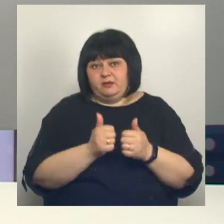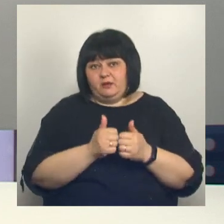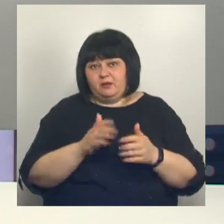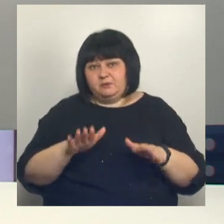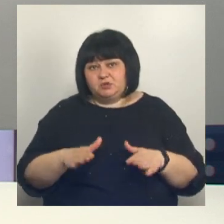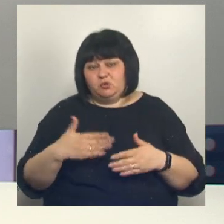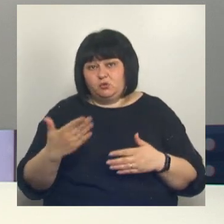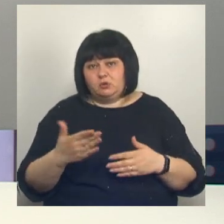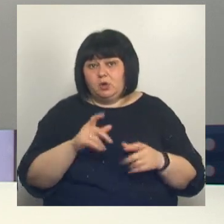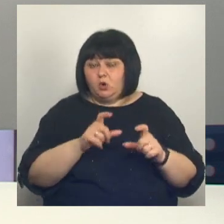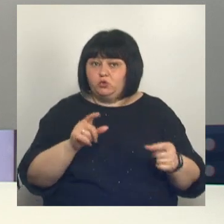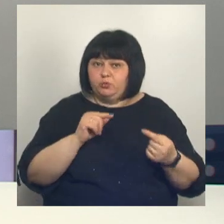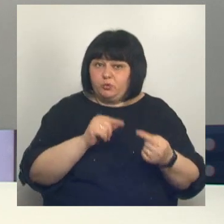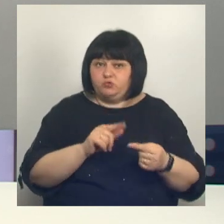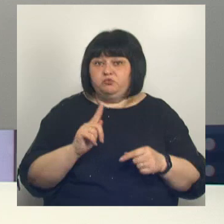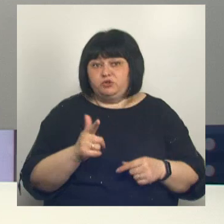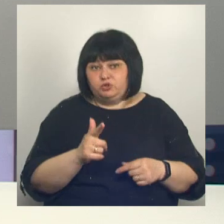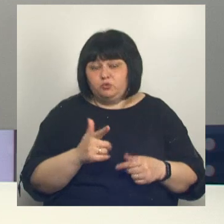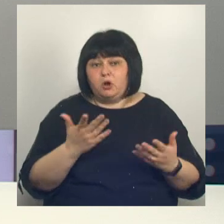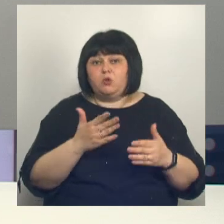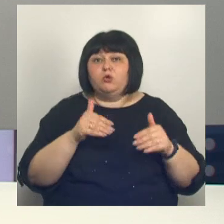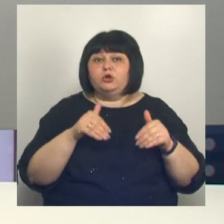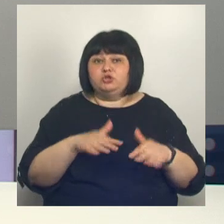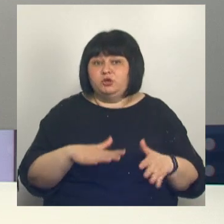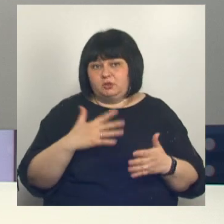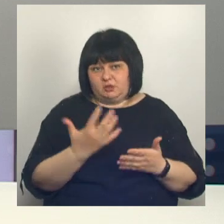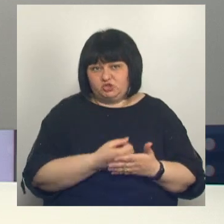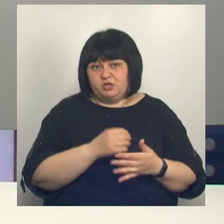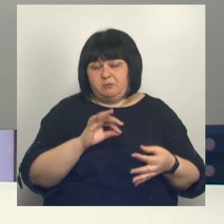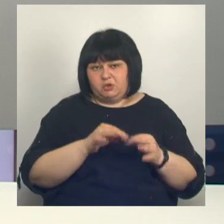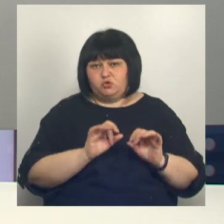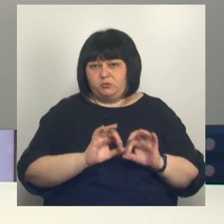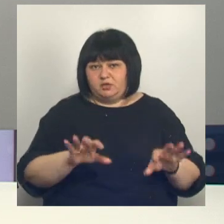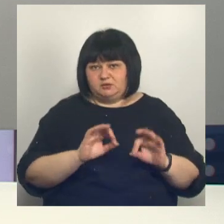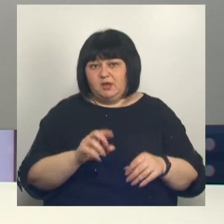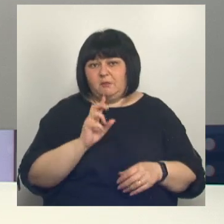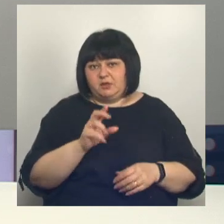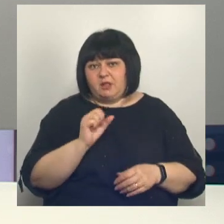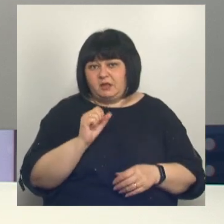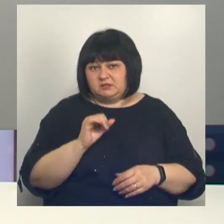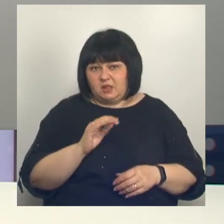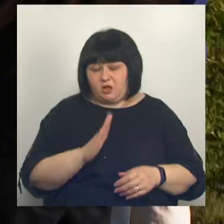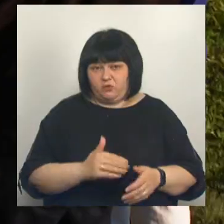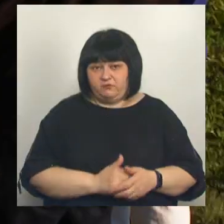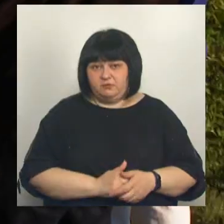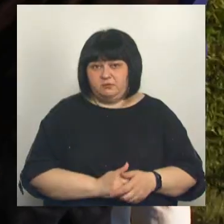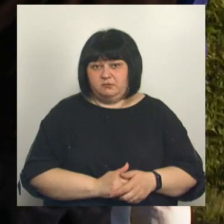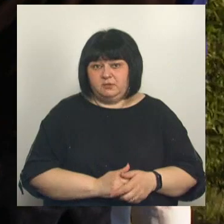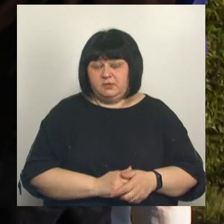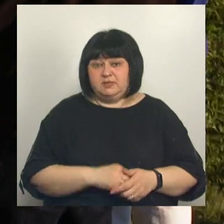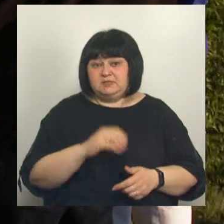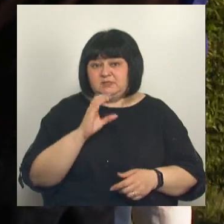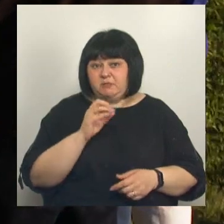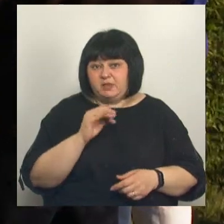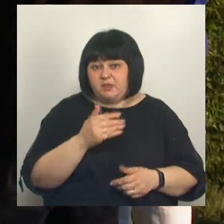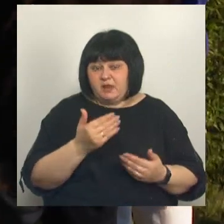Почему жители против и какое решение нашли? Подробнее в репортаже Пагдана Рисланова. У